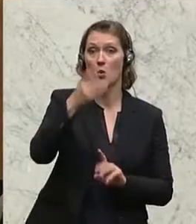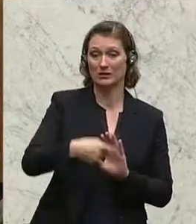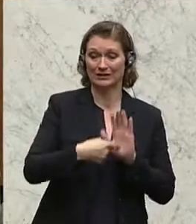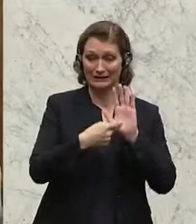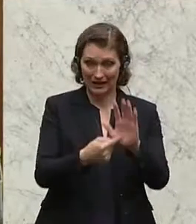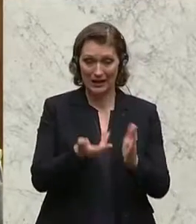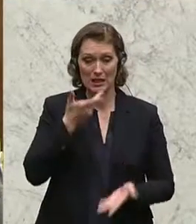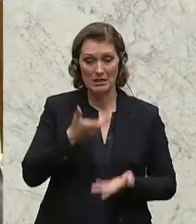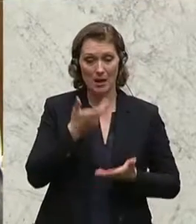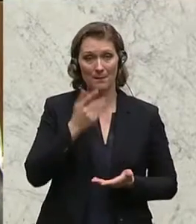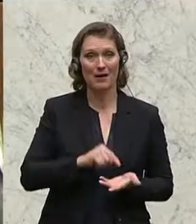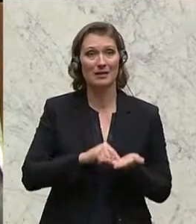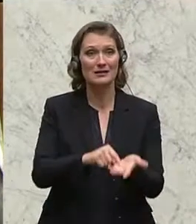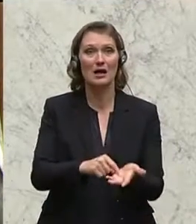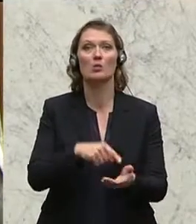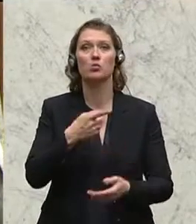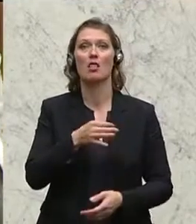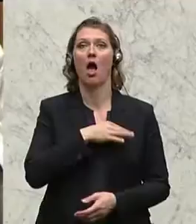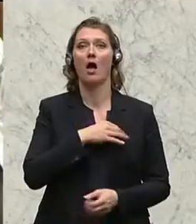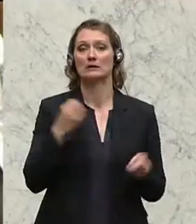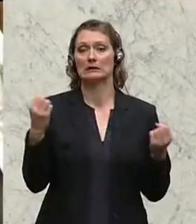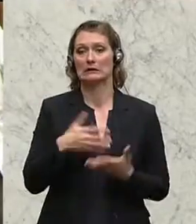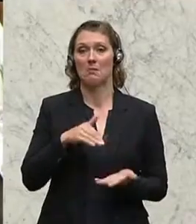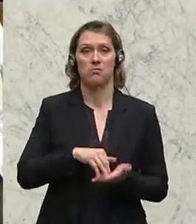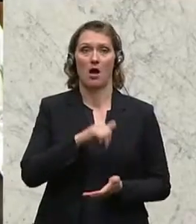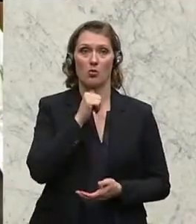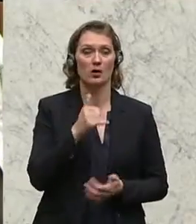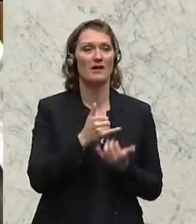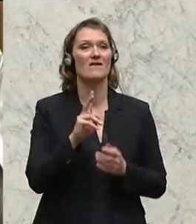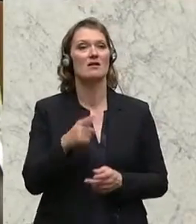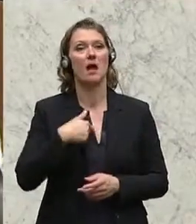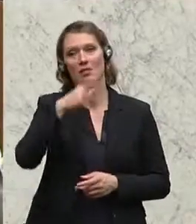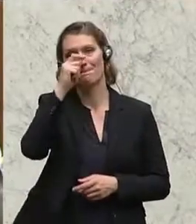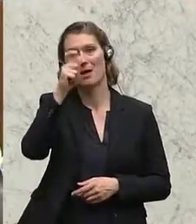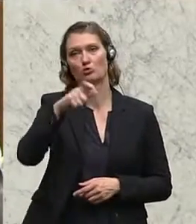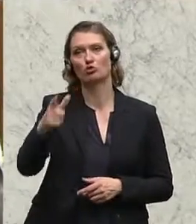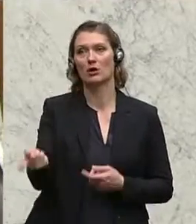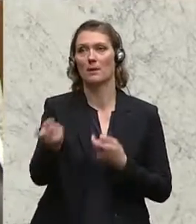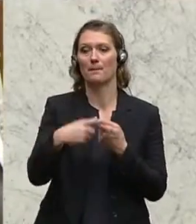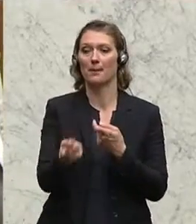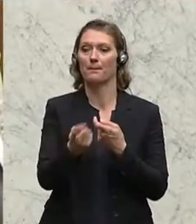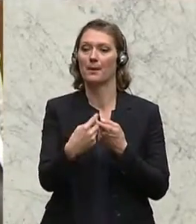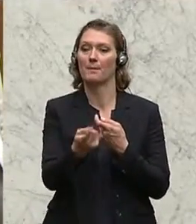tragen, die Debatte zu fördern und keine Ängste zu schüren, sondern zu sagen, wie binde ich die Menschen ein,